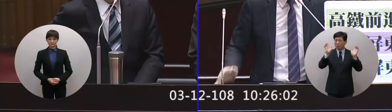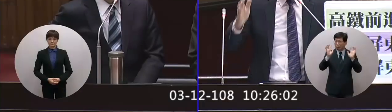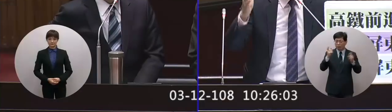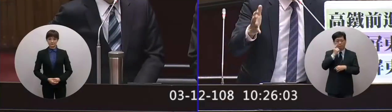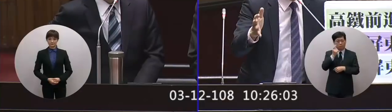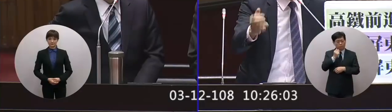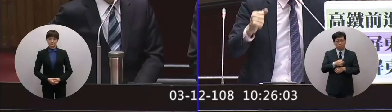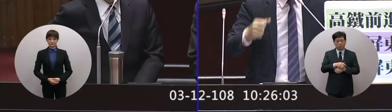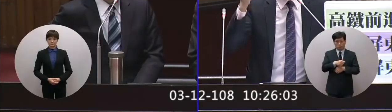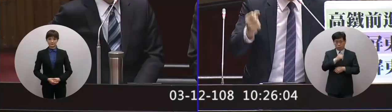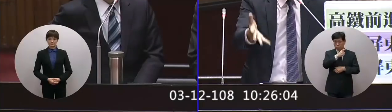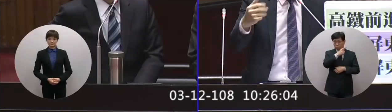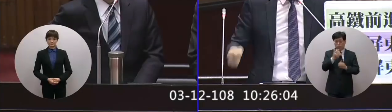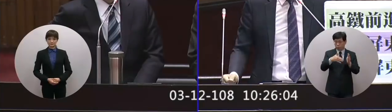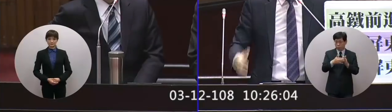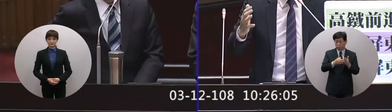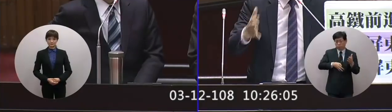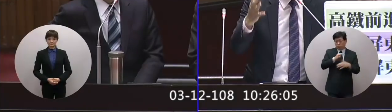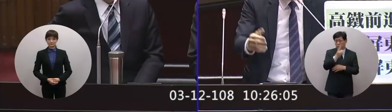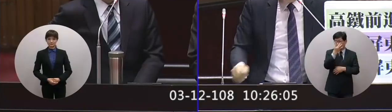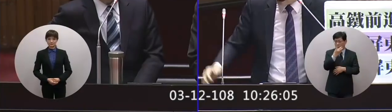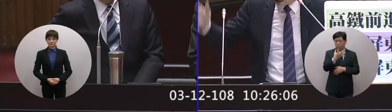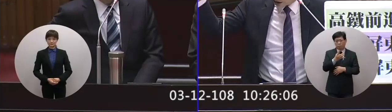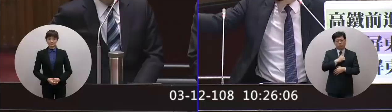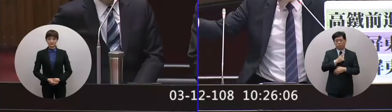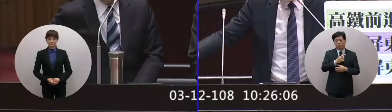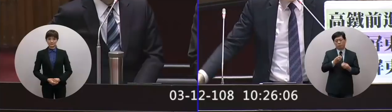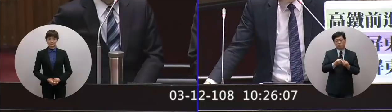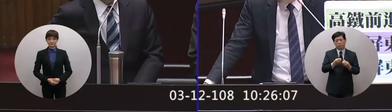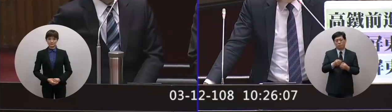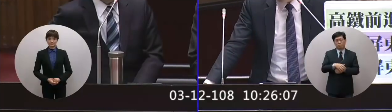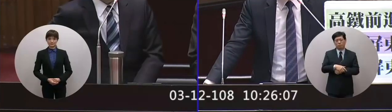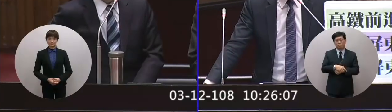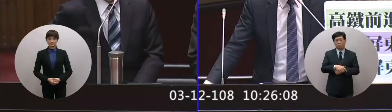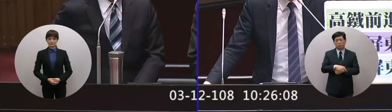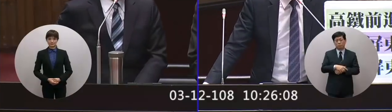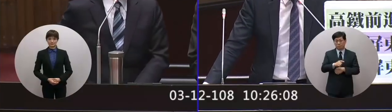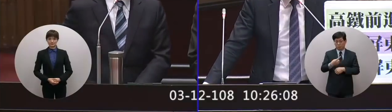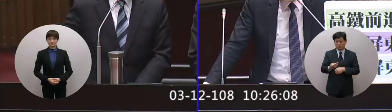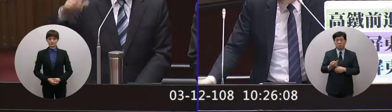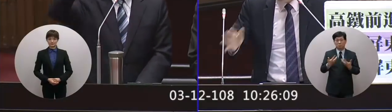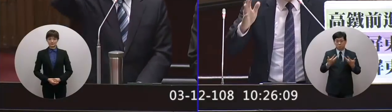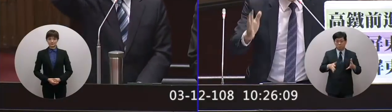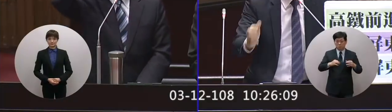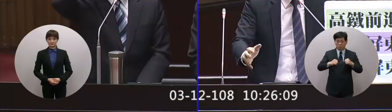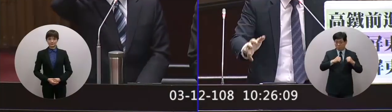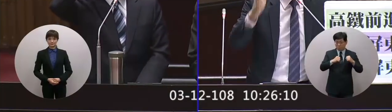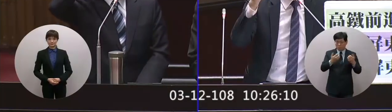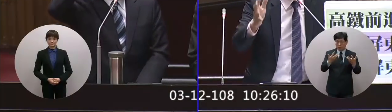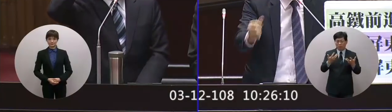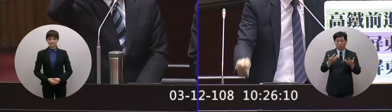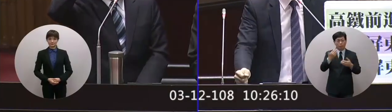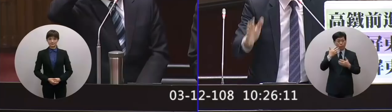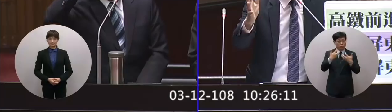本這麼可憐屏東的屬性無法投資因為投資不去繼續看所以你要看志願有的情況之下我們